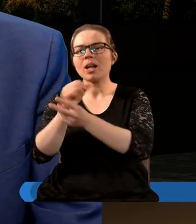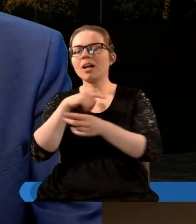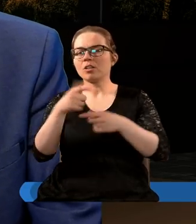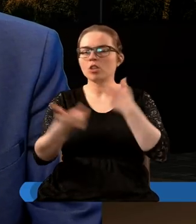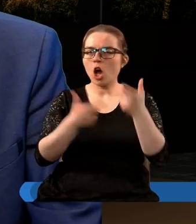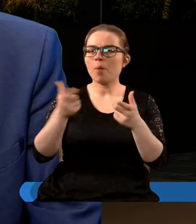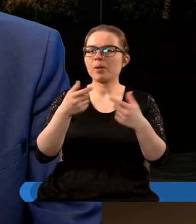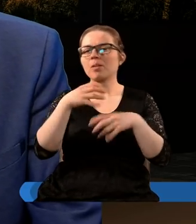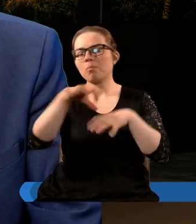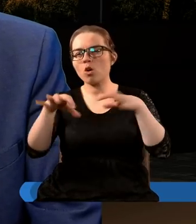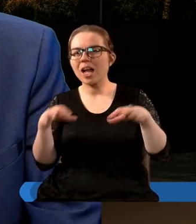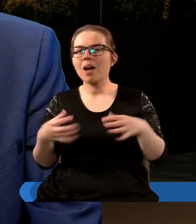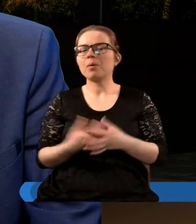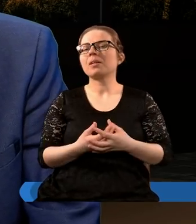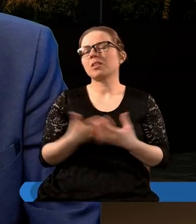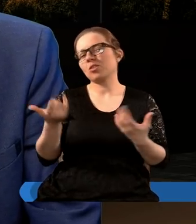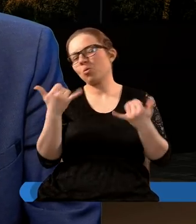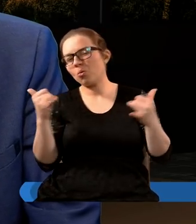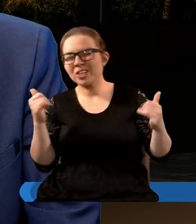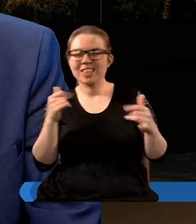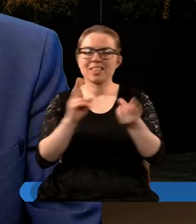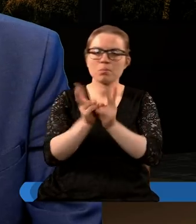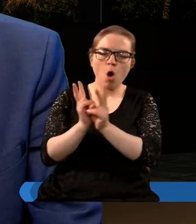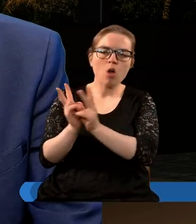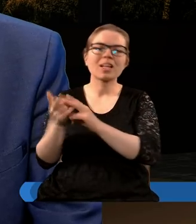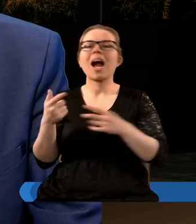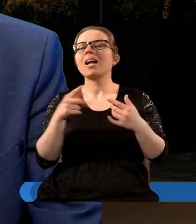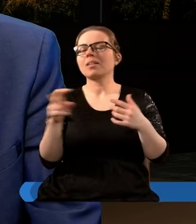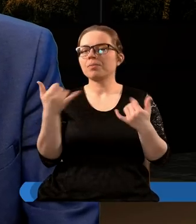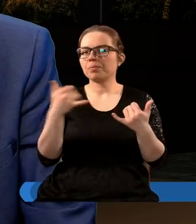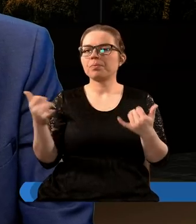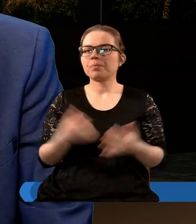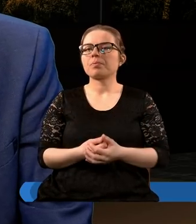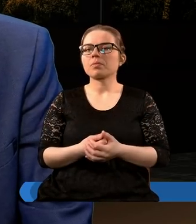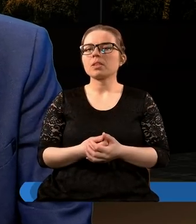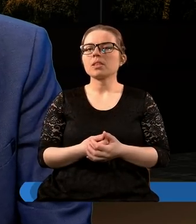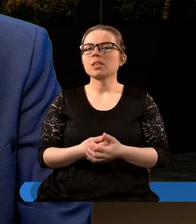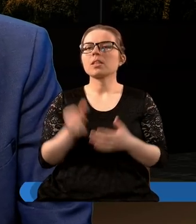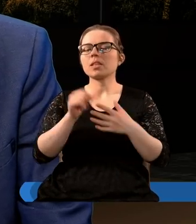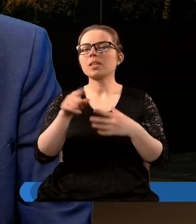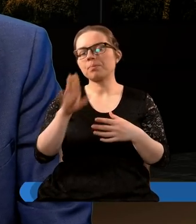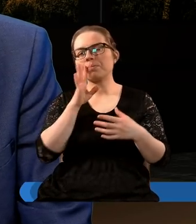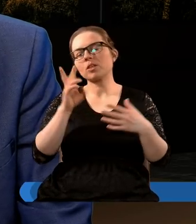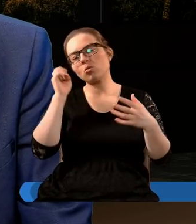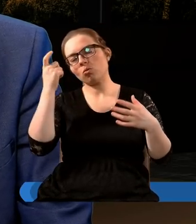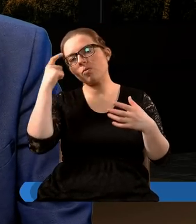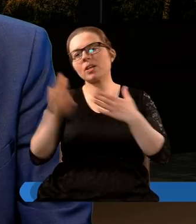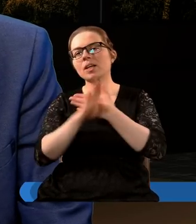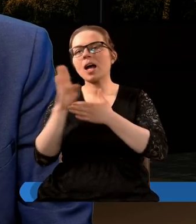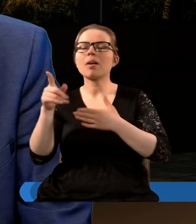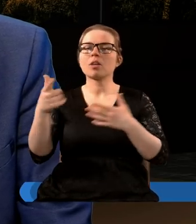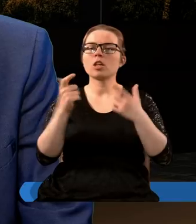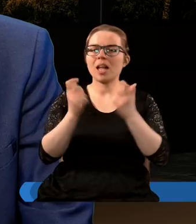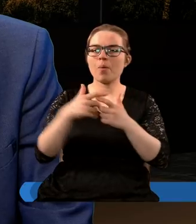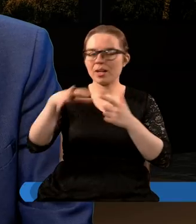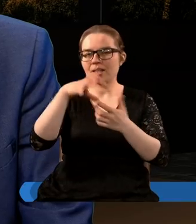czasem przy okazji różnych uroczystości z władzami danego państwa to wiecie kto jest takim reprezentantem całego